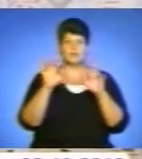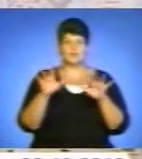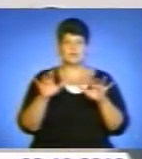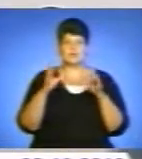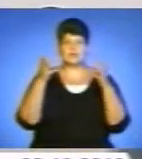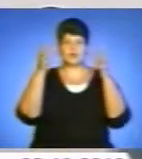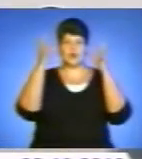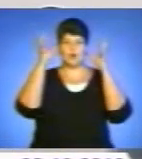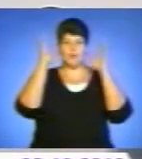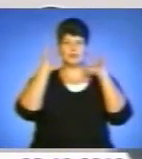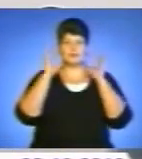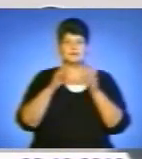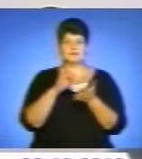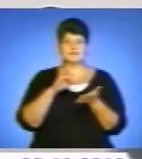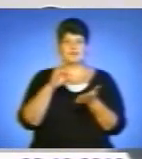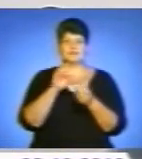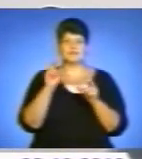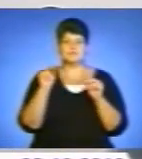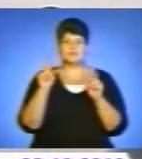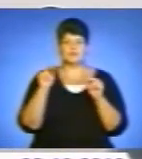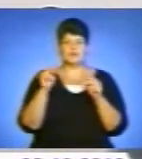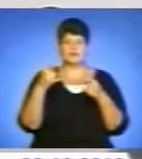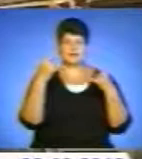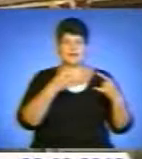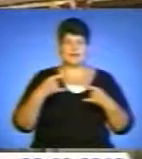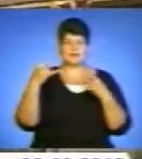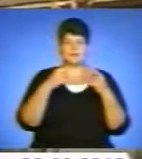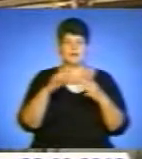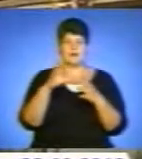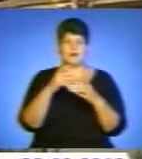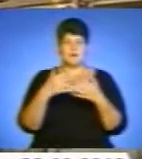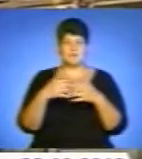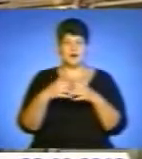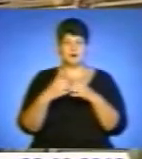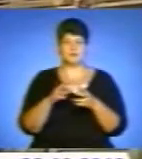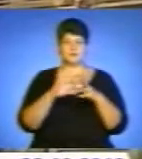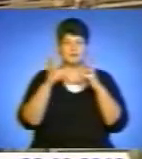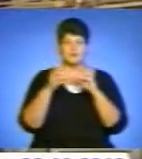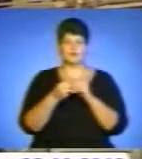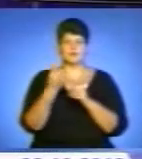цифрові рентгенапарати. Загалом, вже новий комплекс коштуватиме мільярд вісімсот мільйонів гривень.